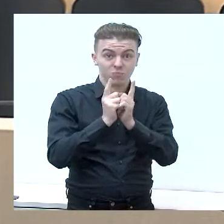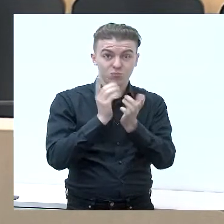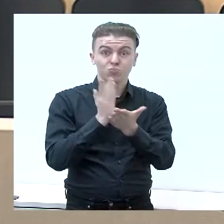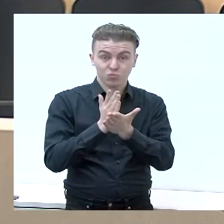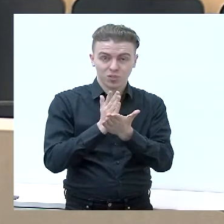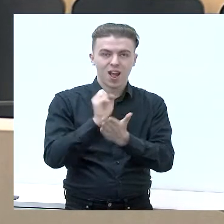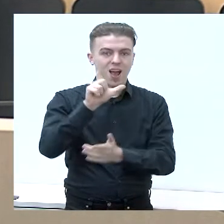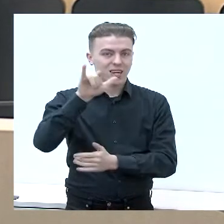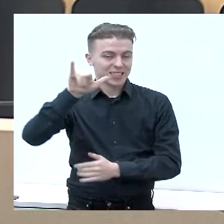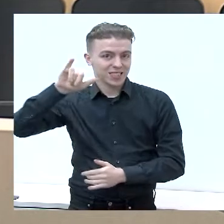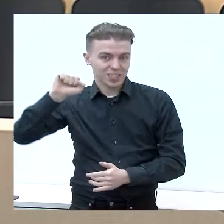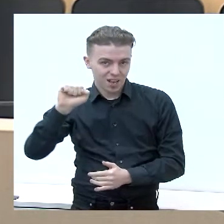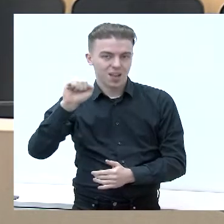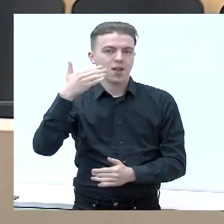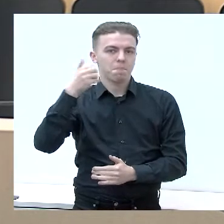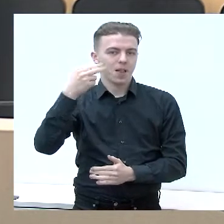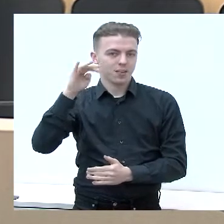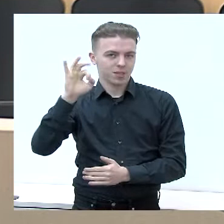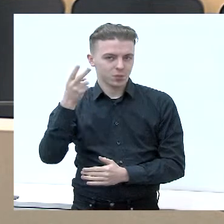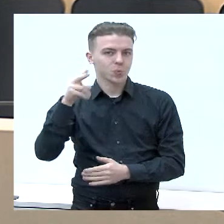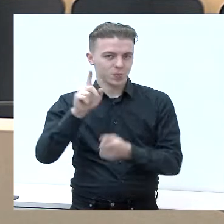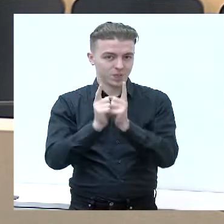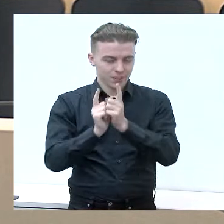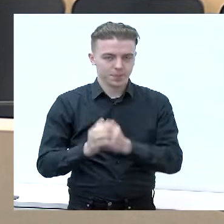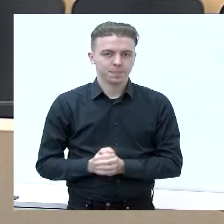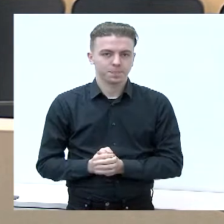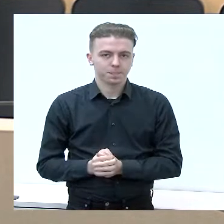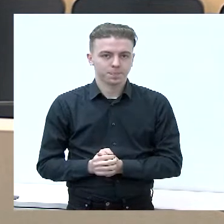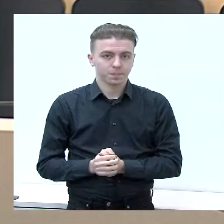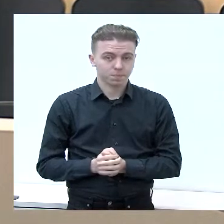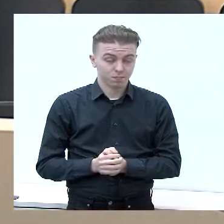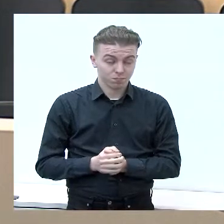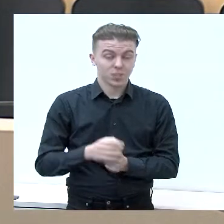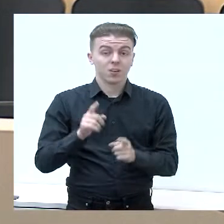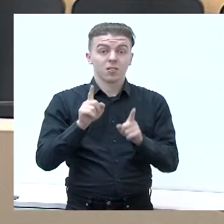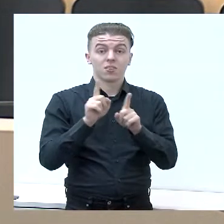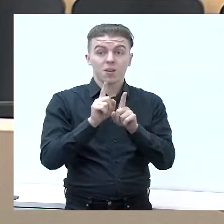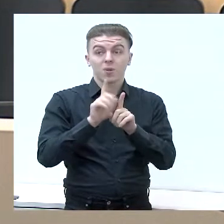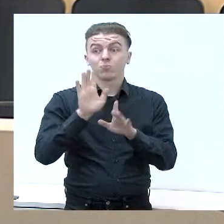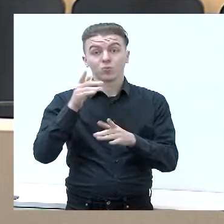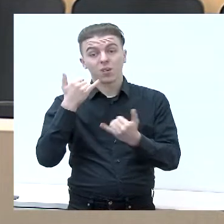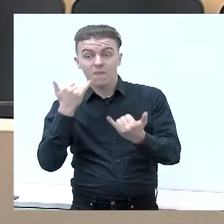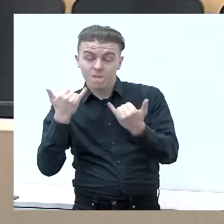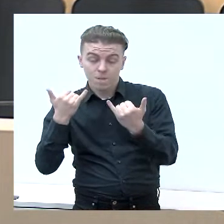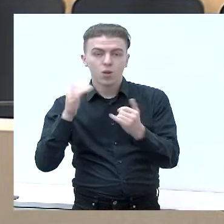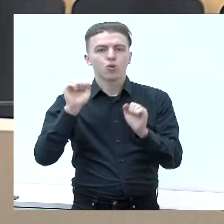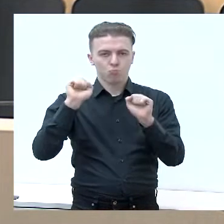Alicija ir Mantas. Laidos žiūrovai gali pateikti klausimus, juos